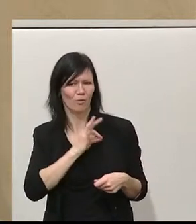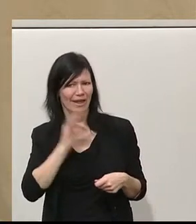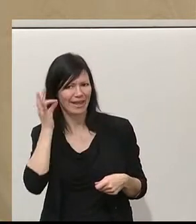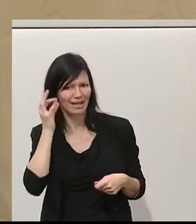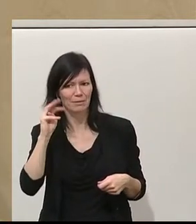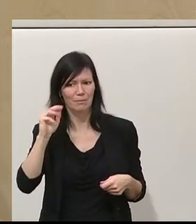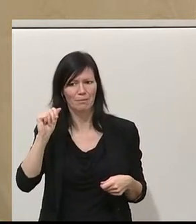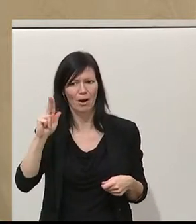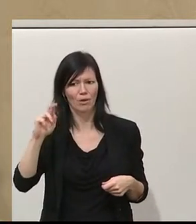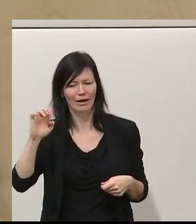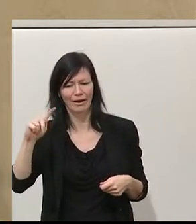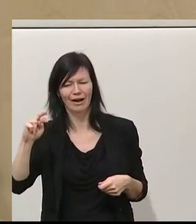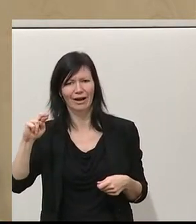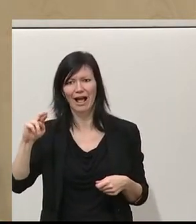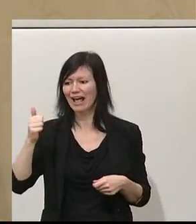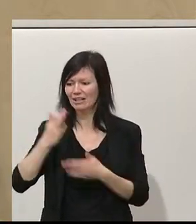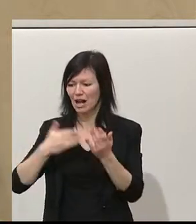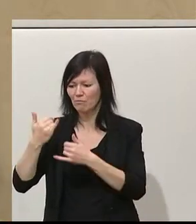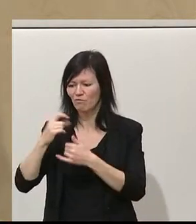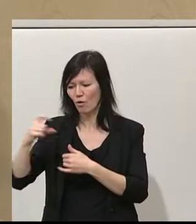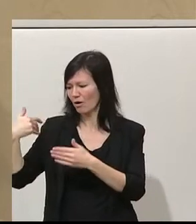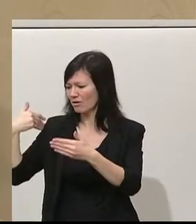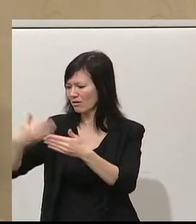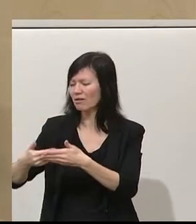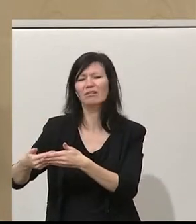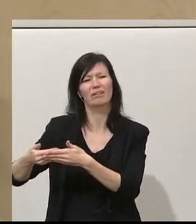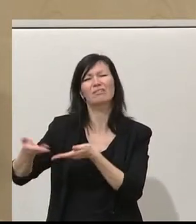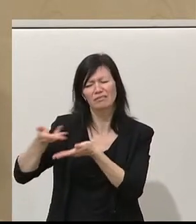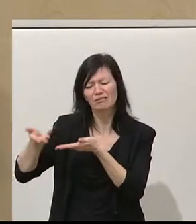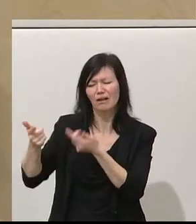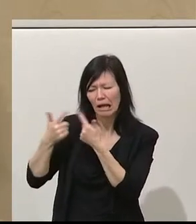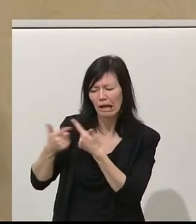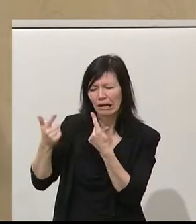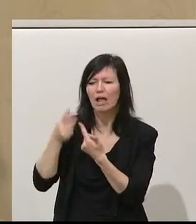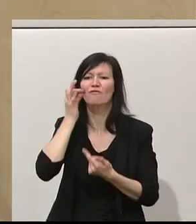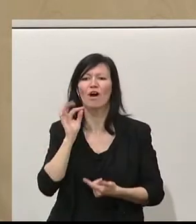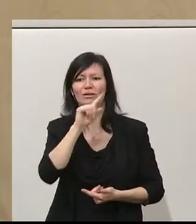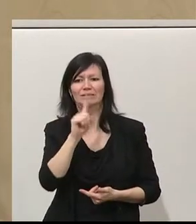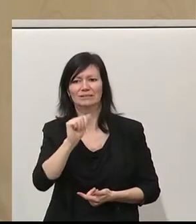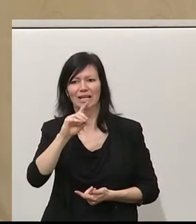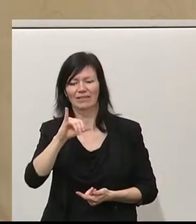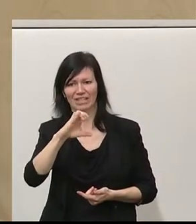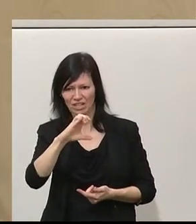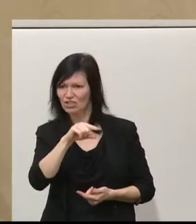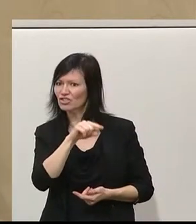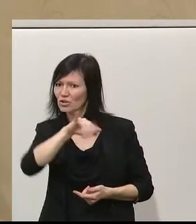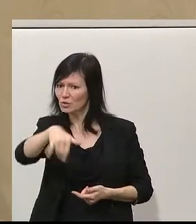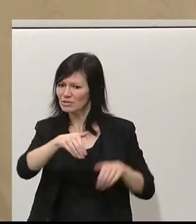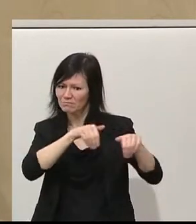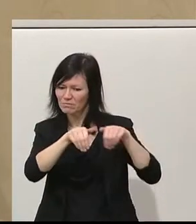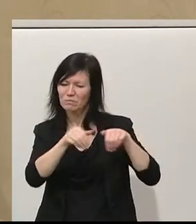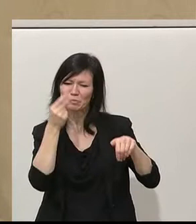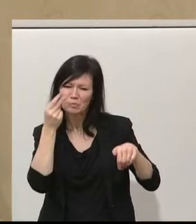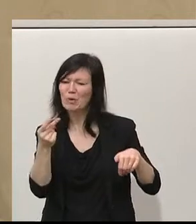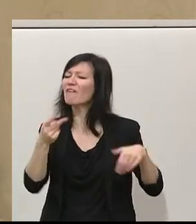letzten eineinhalb Wochen erklärt hat, das ist alles kein Problem. Die Frau Justizministerin Zalic wird im Justizministerium darauf aufpassen, dass unsere Verfassung geschützt wird,